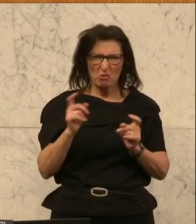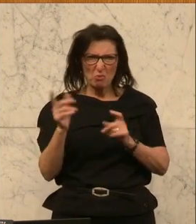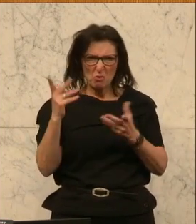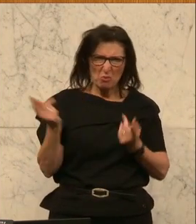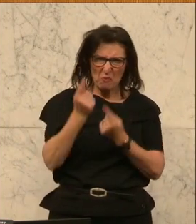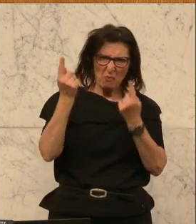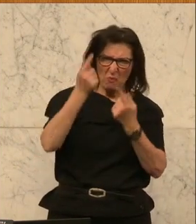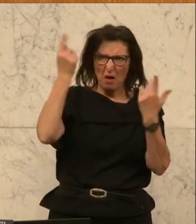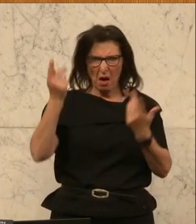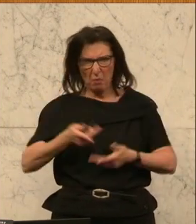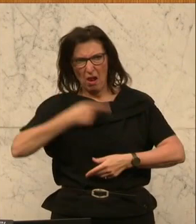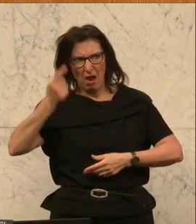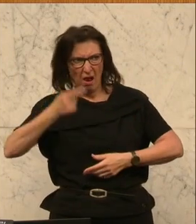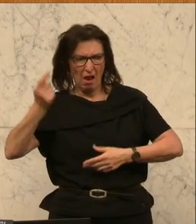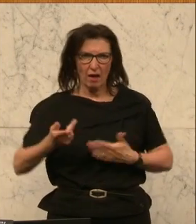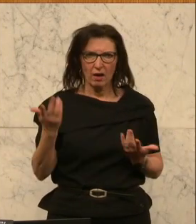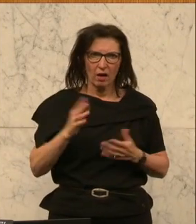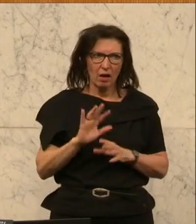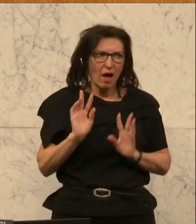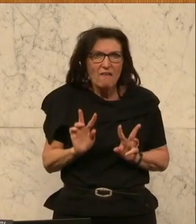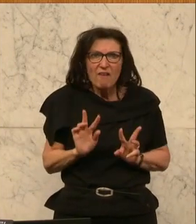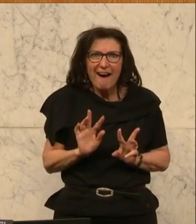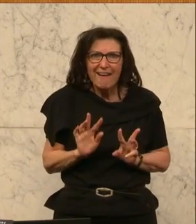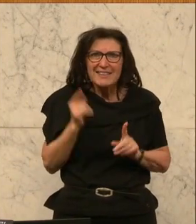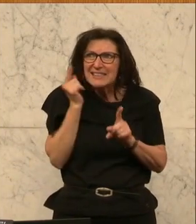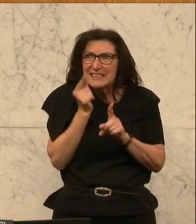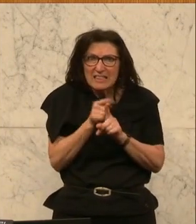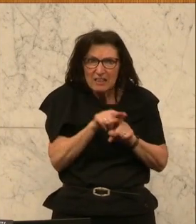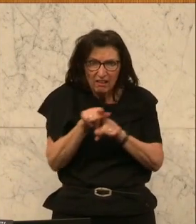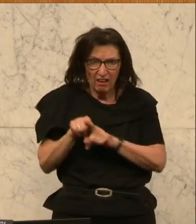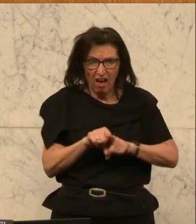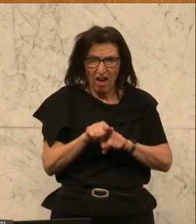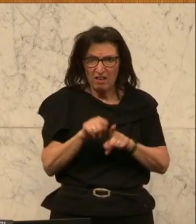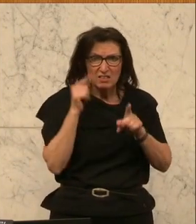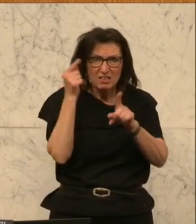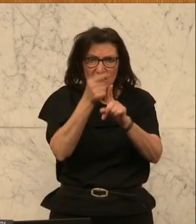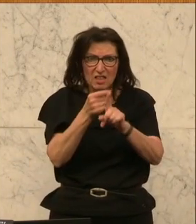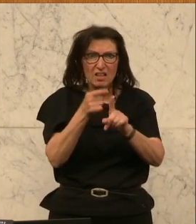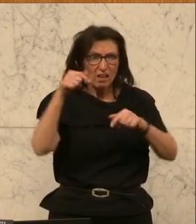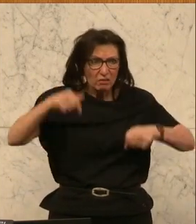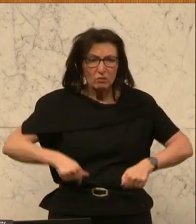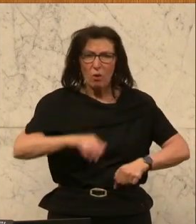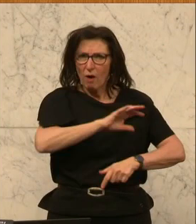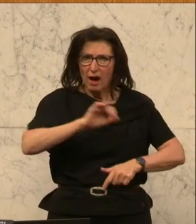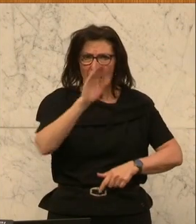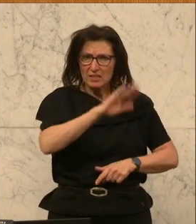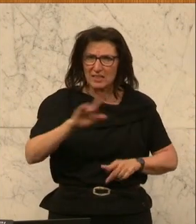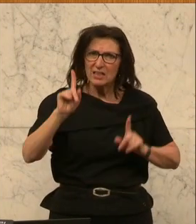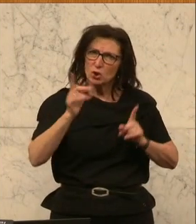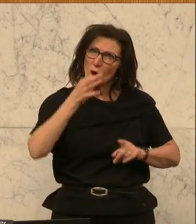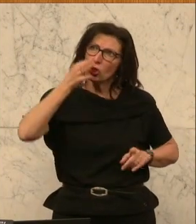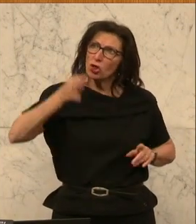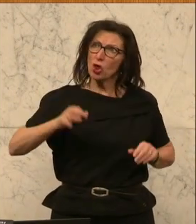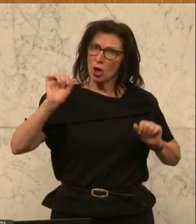drin gesteckt hat, obwohl wir ja eigentlich alle ein gemeinsames Ziel haben müssten, nämlich, dass alle Kinder in diesem Land gut Deutsch lernen